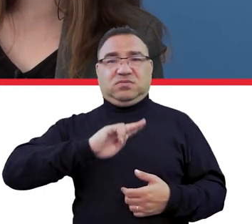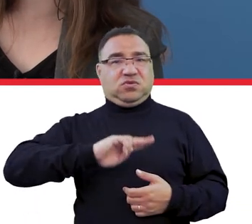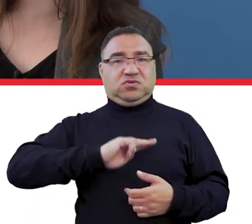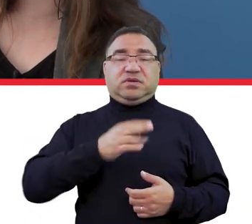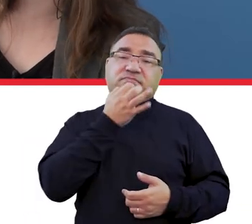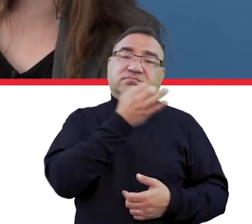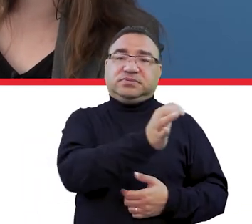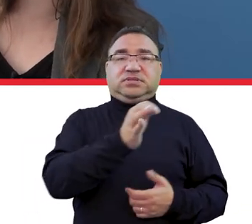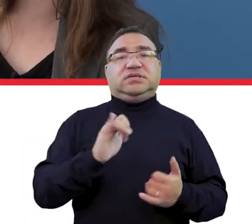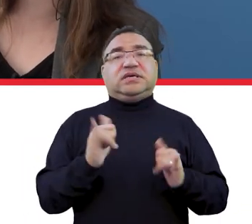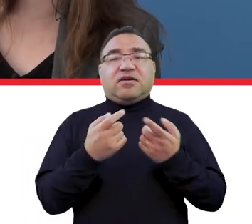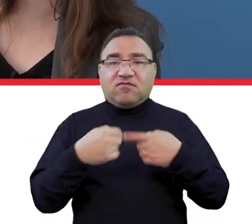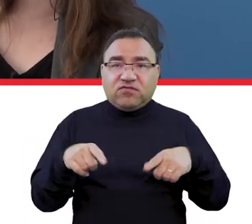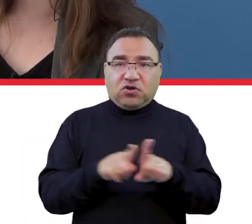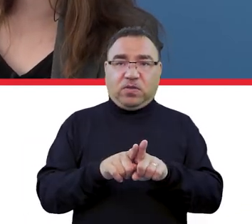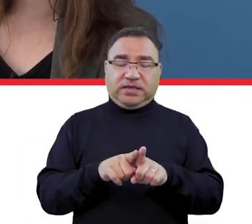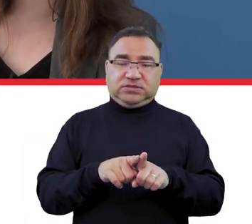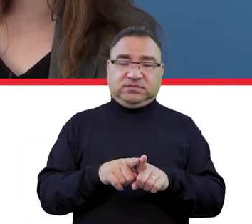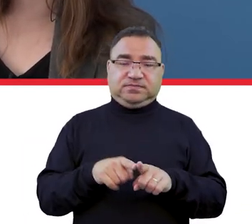Także tutaj pytanie właśnie o tą realizację zajęć w tej formule.